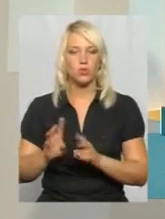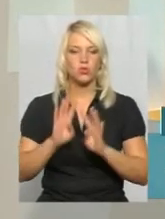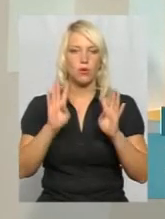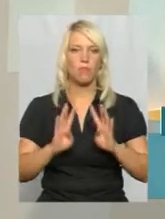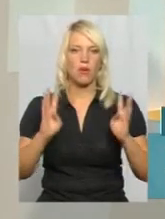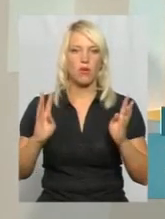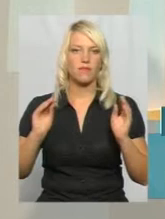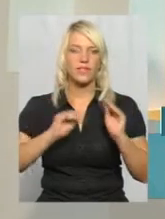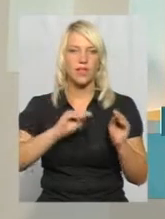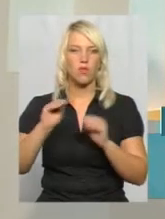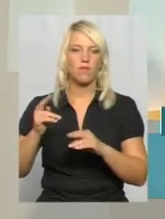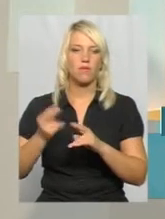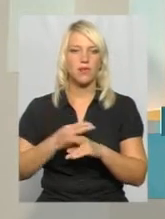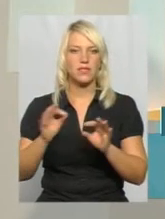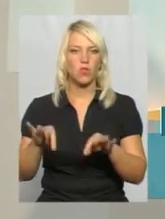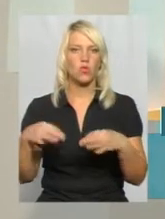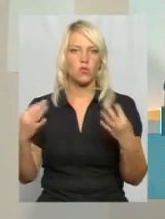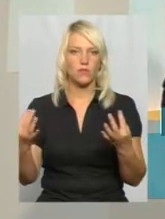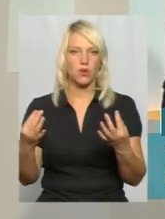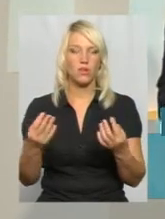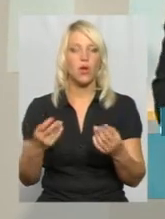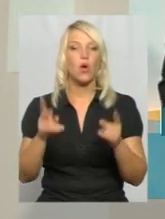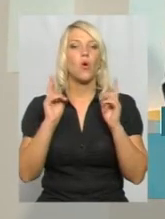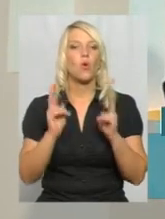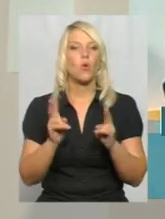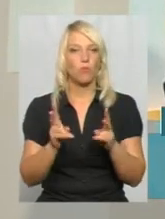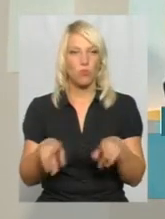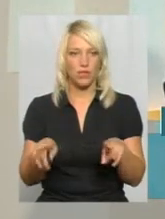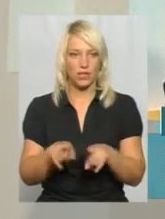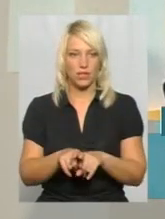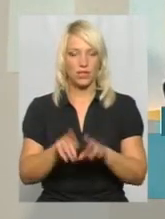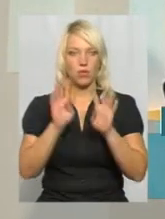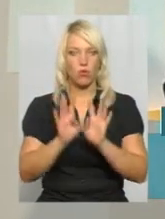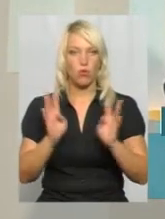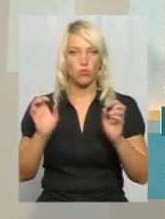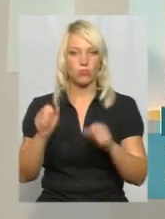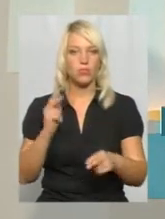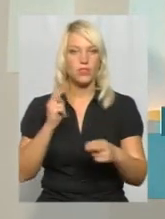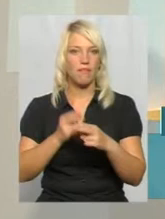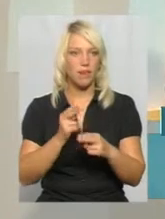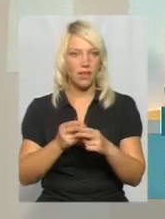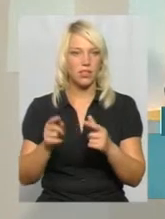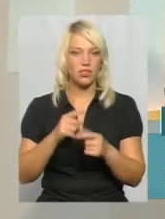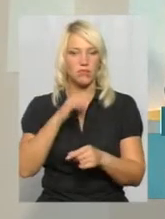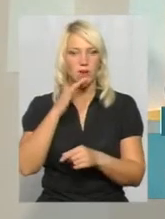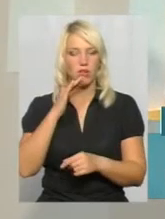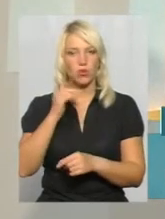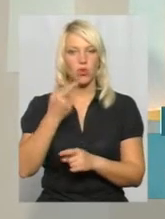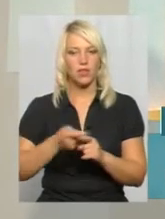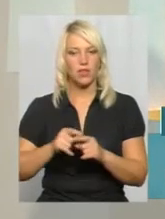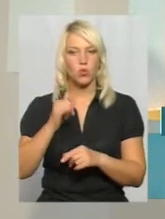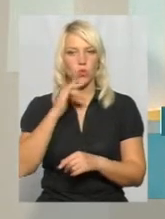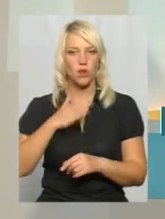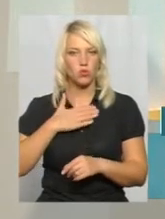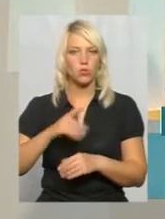без відповідних дозволів. От кому такі огорожі можуть завадити, чи багато їх у нашому місті, і як